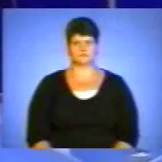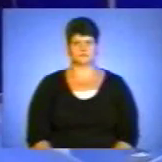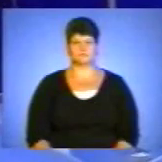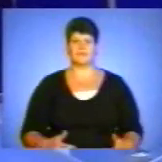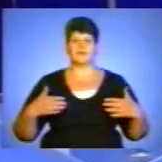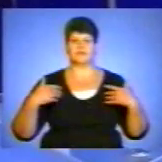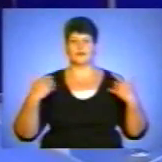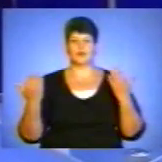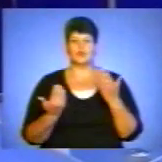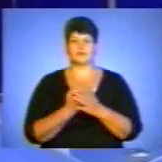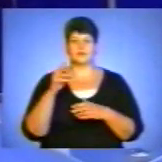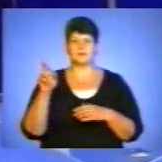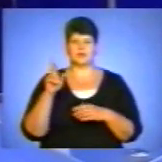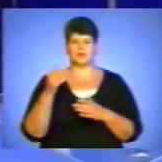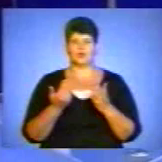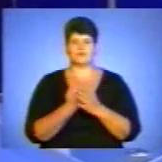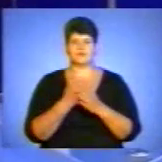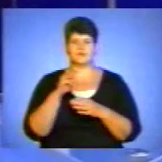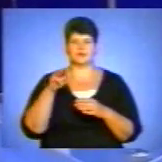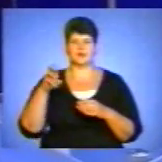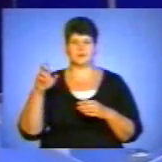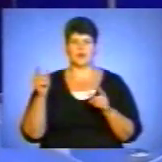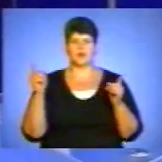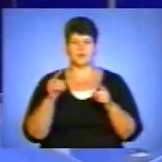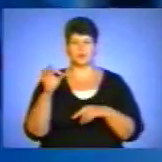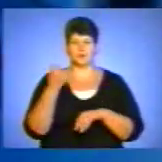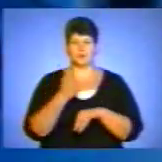Вітаю, новини п'ятниці у вістях ТТБ. Коротко про головне.